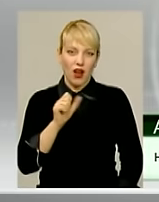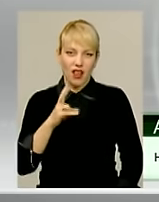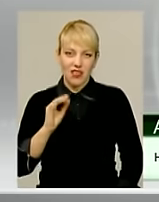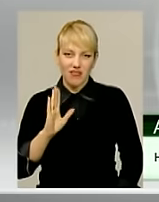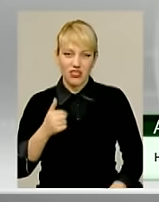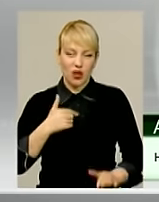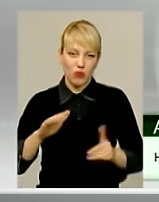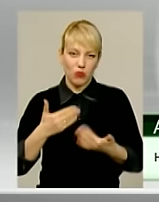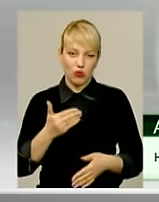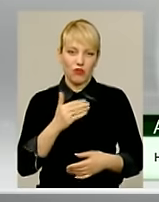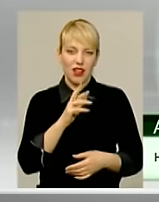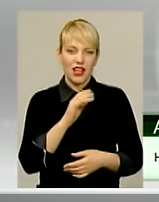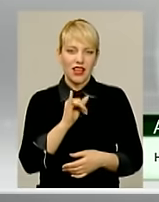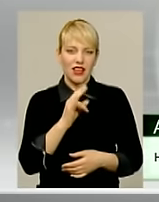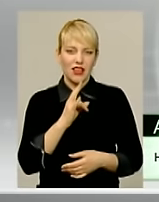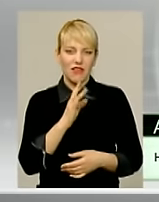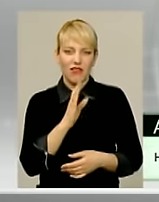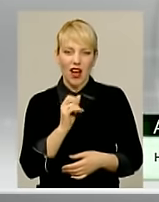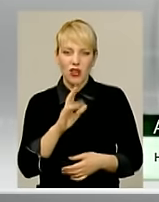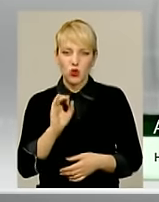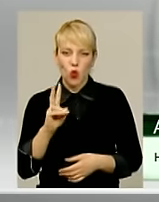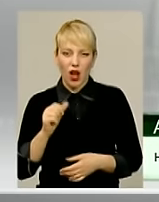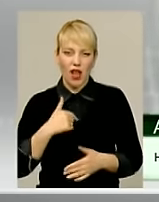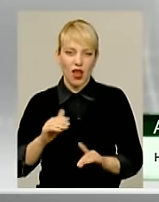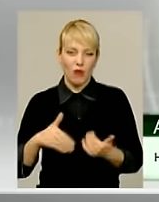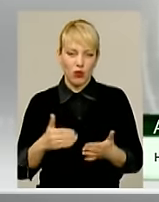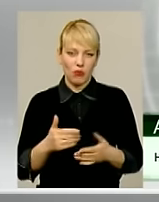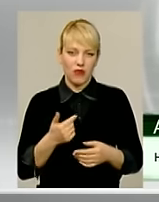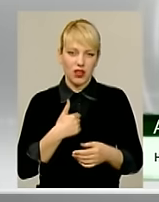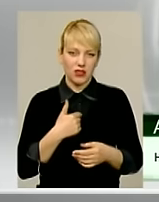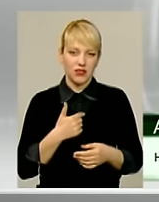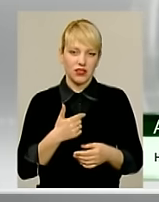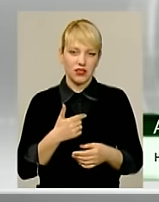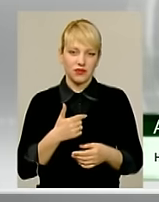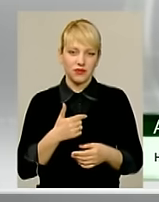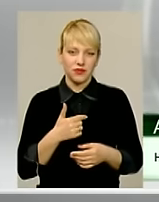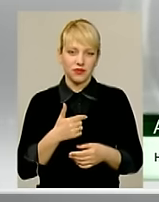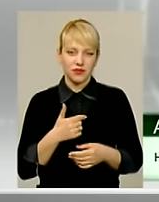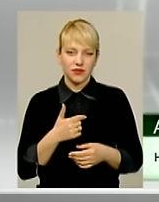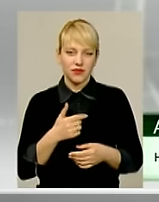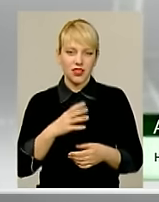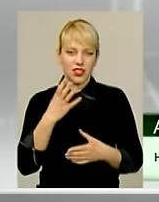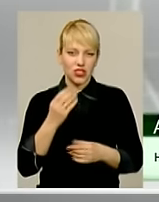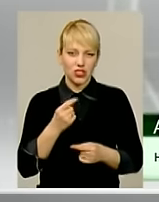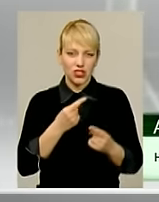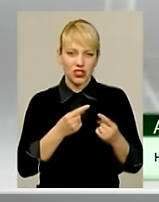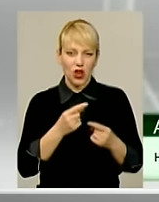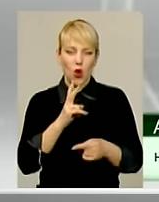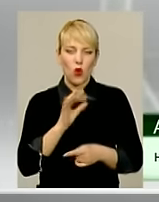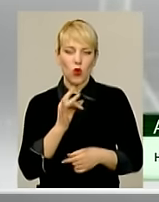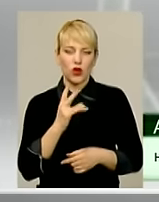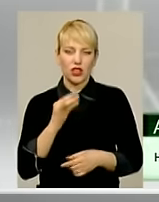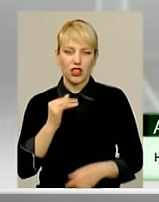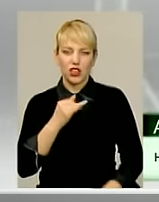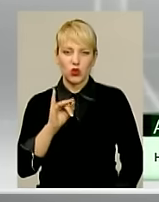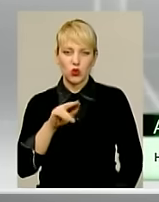пропонували, вже, слава Богу, зняти ці питання. Там пропонували, кому там ще цей шовудар колись очолював, Корнічук.